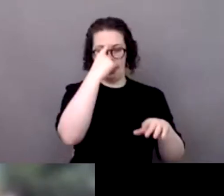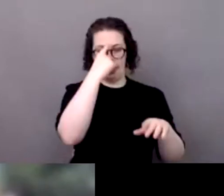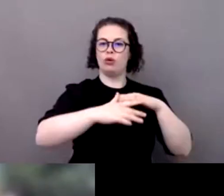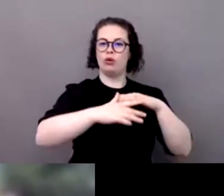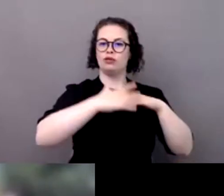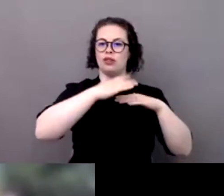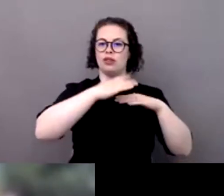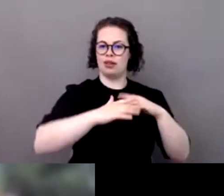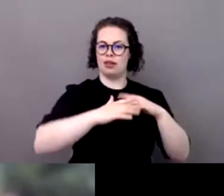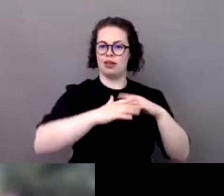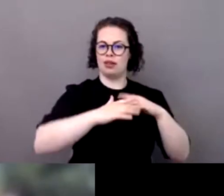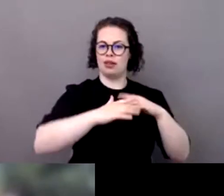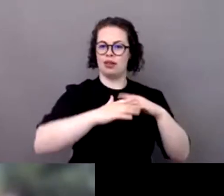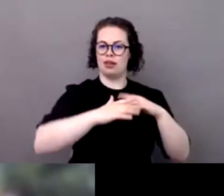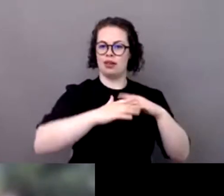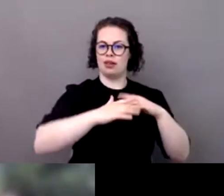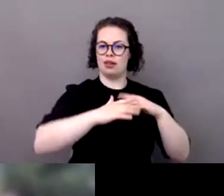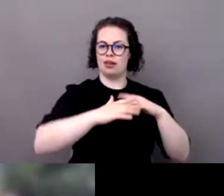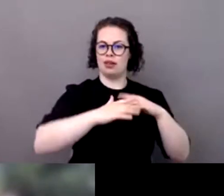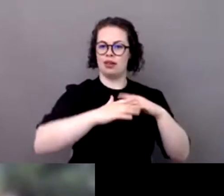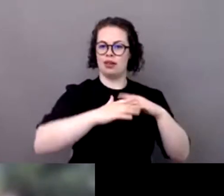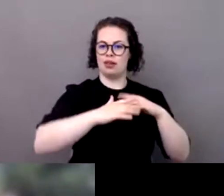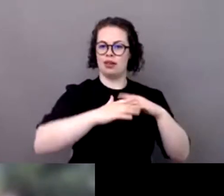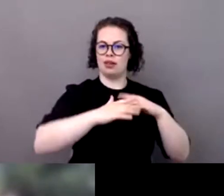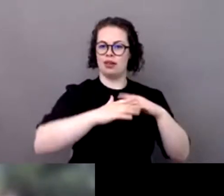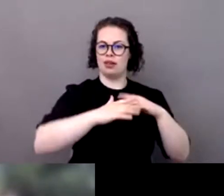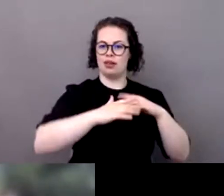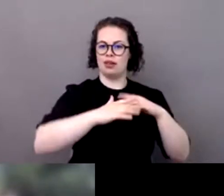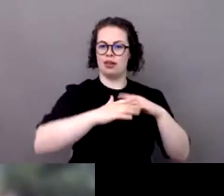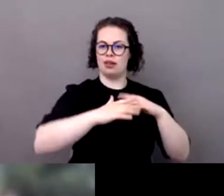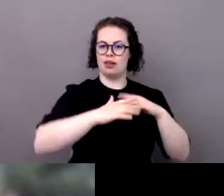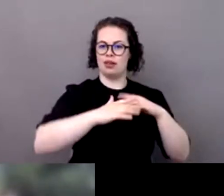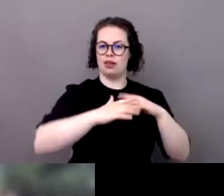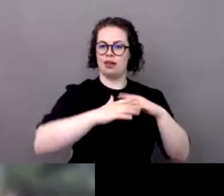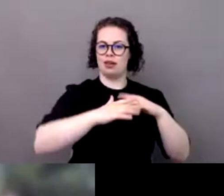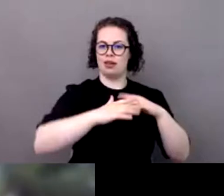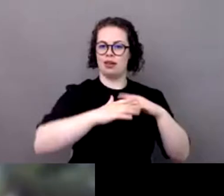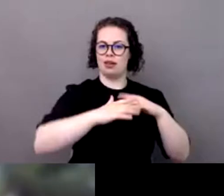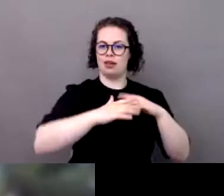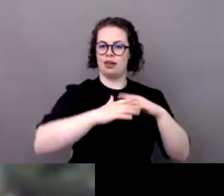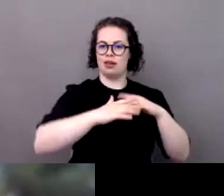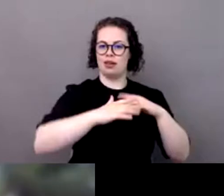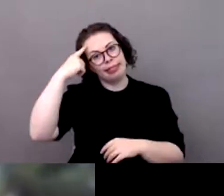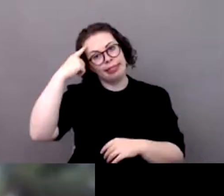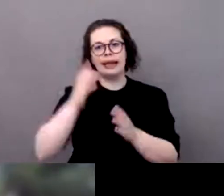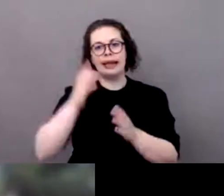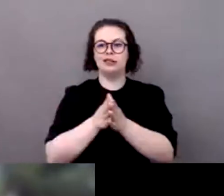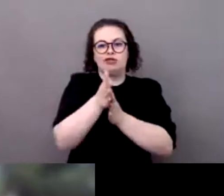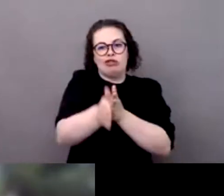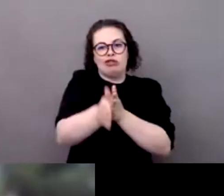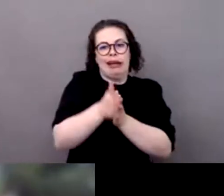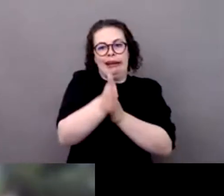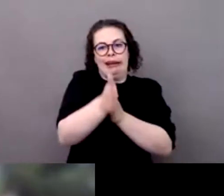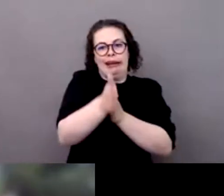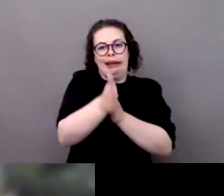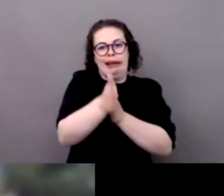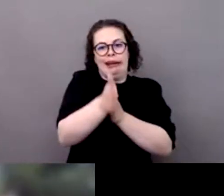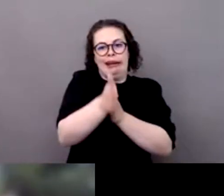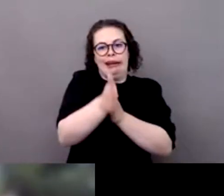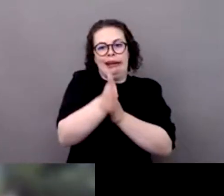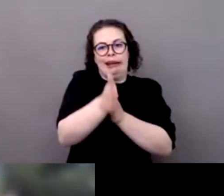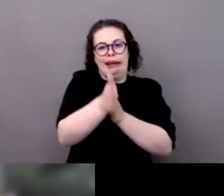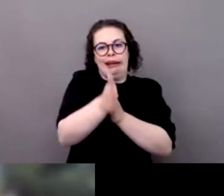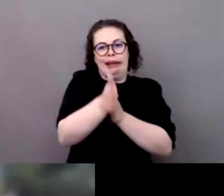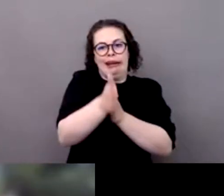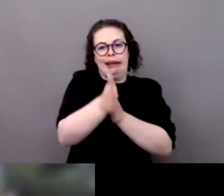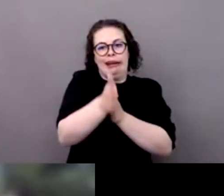construction même du concept de paris 2024 on est allé vers ça c'est comment on on fait de l'enjeu environnemental un